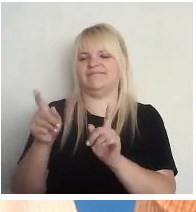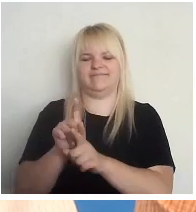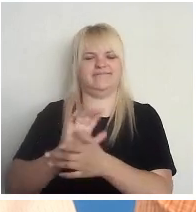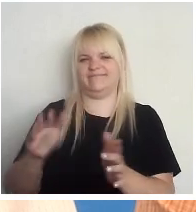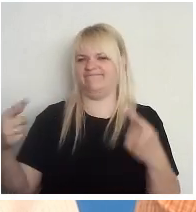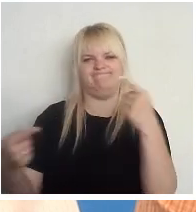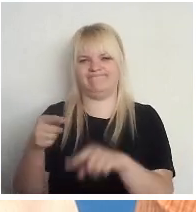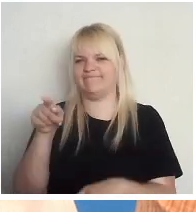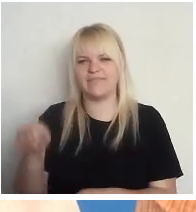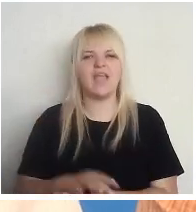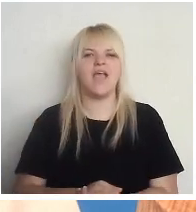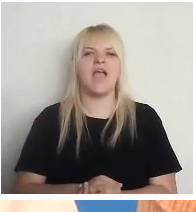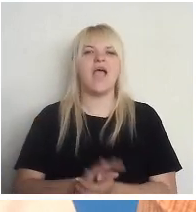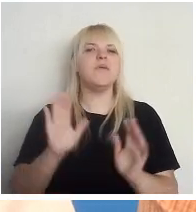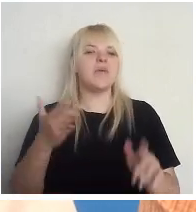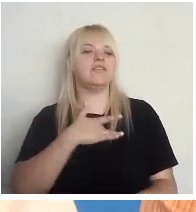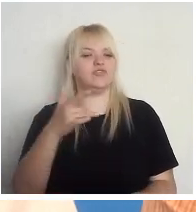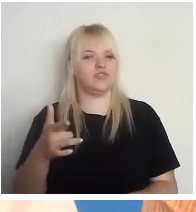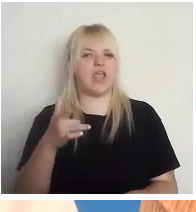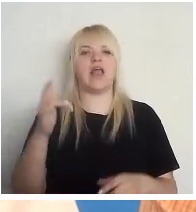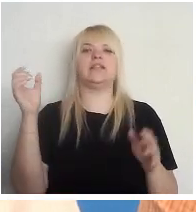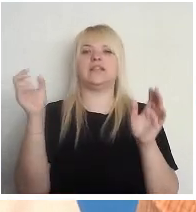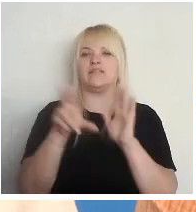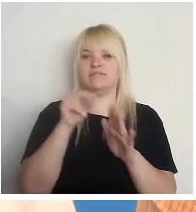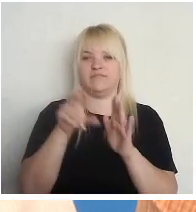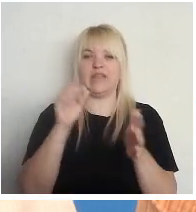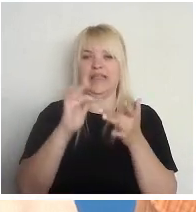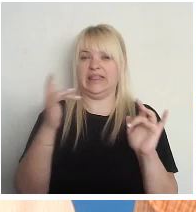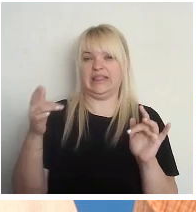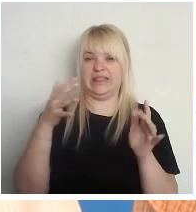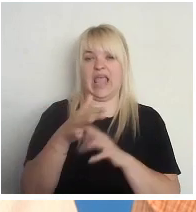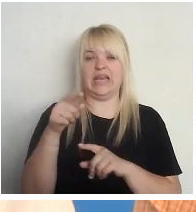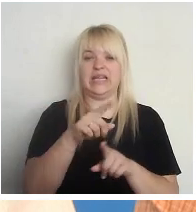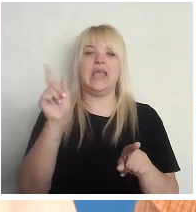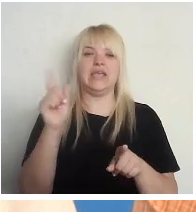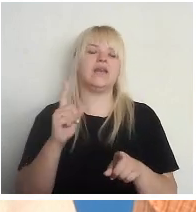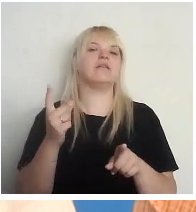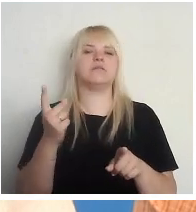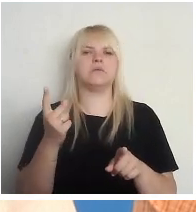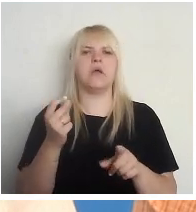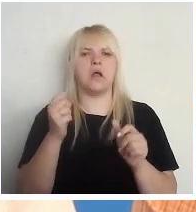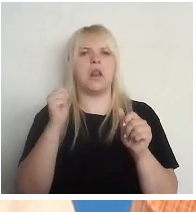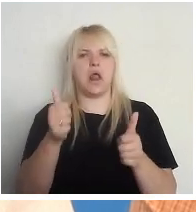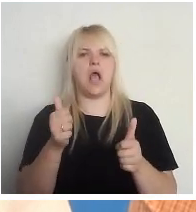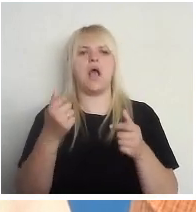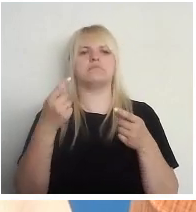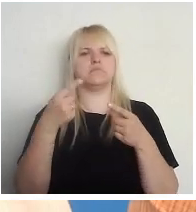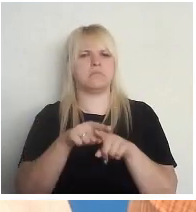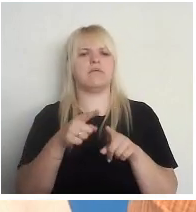elektroniskajai balsošanai ir tāds kompensējošs mehānisms, jo